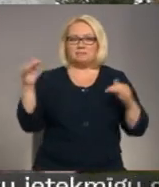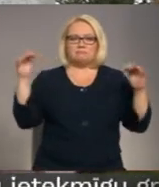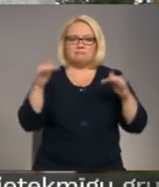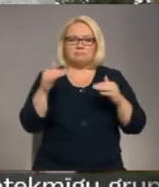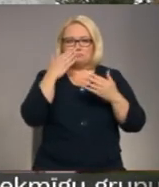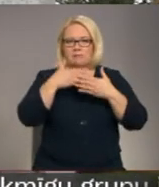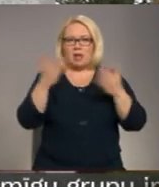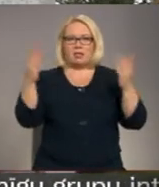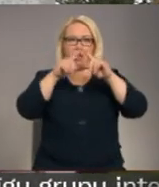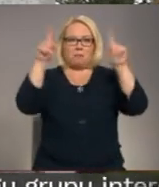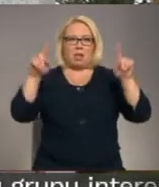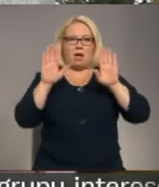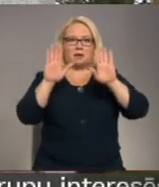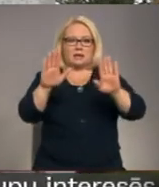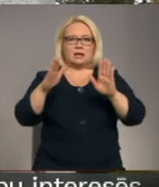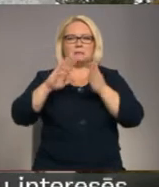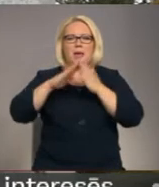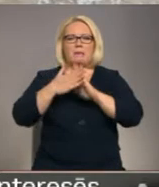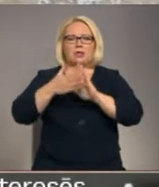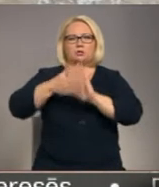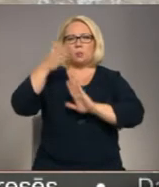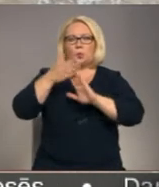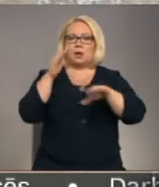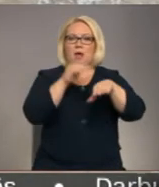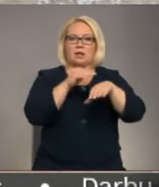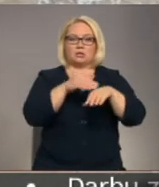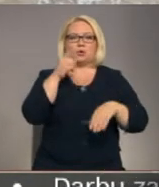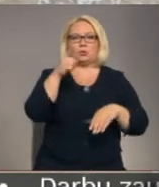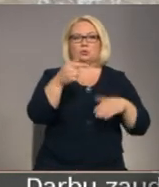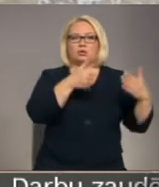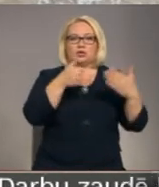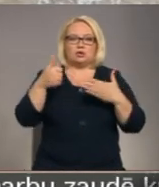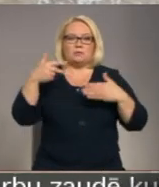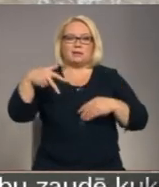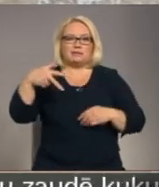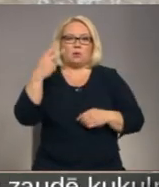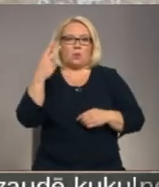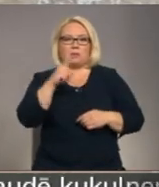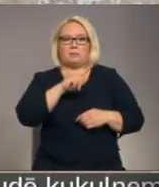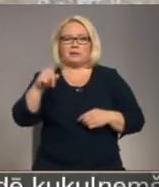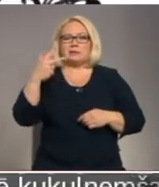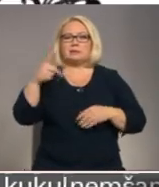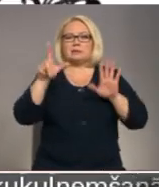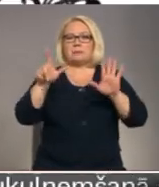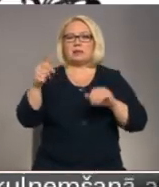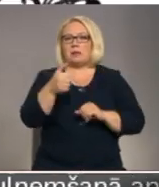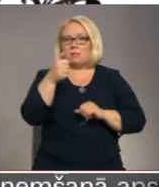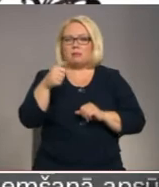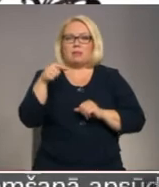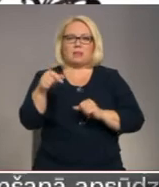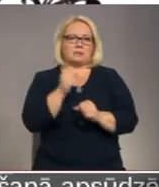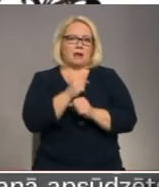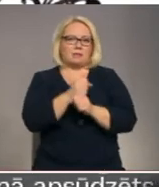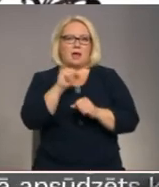plāksne, kas pie Alsungas pils mūra no atgādinās, ka no 1632.–37. gadam te darbojies